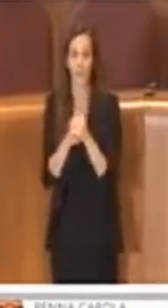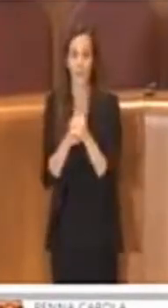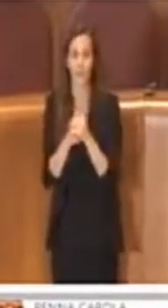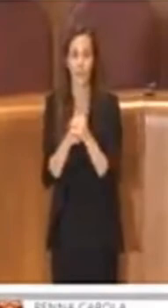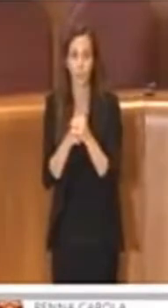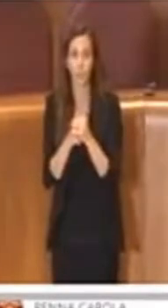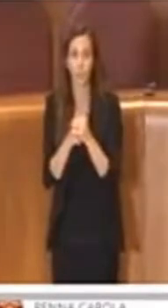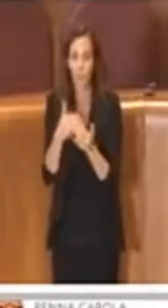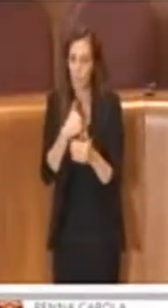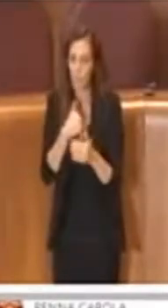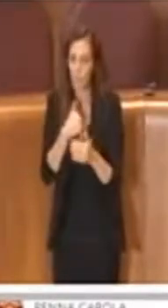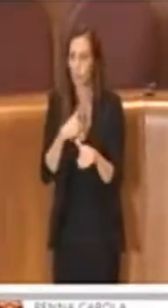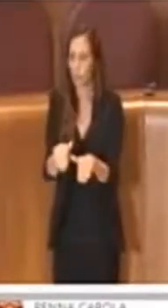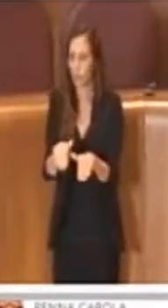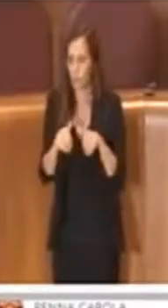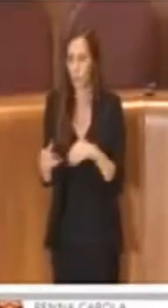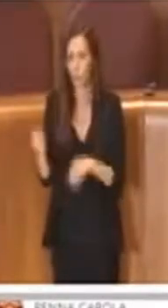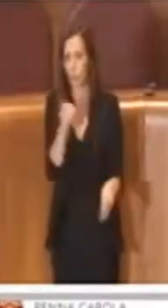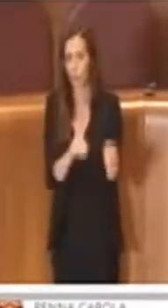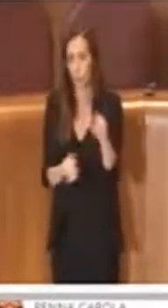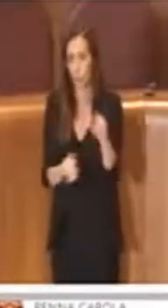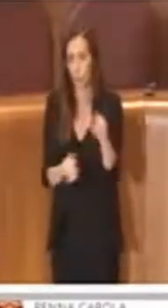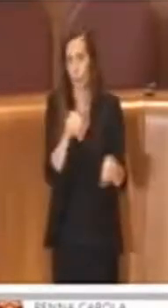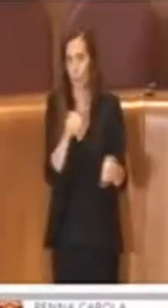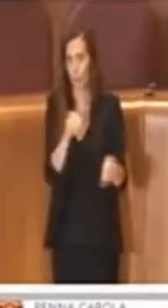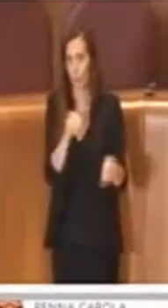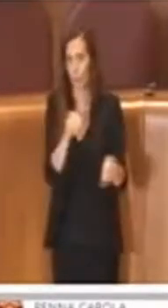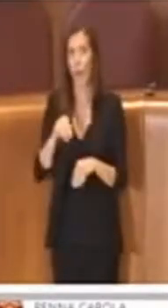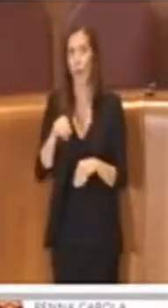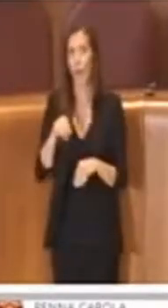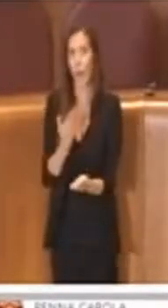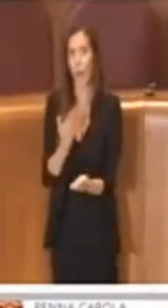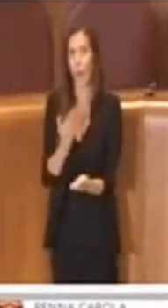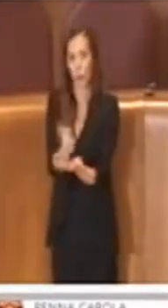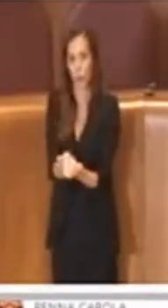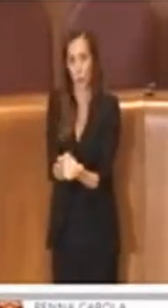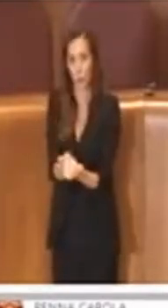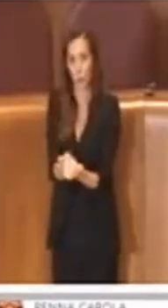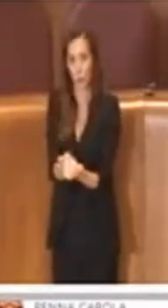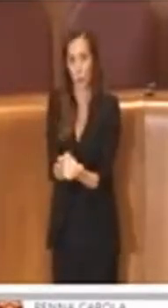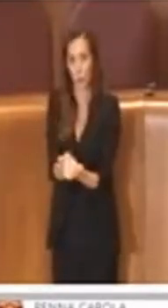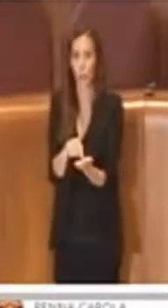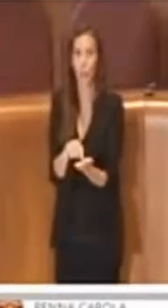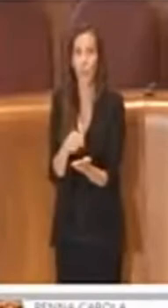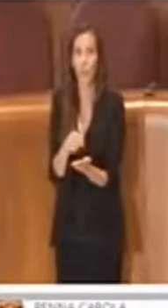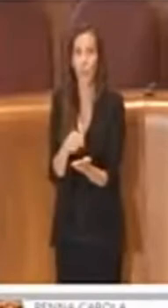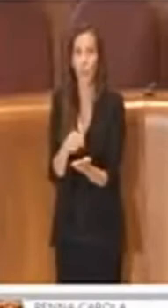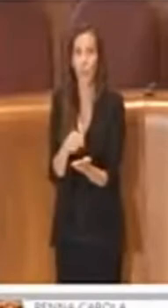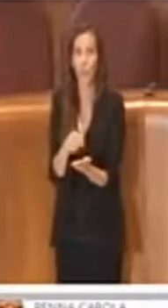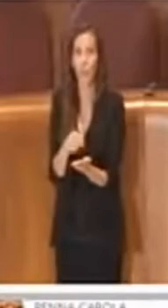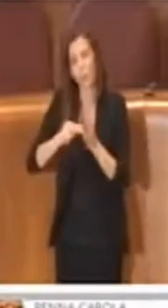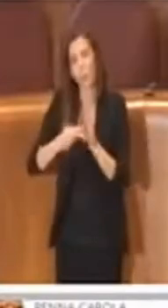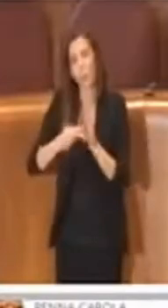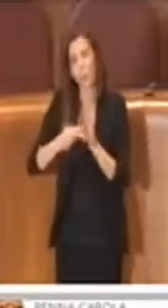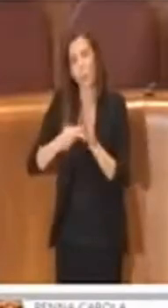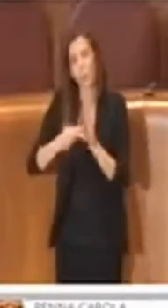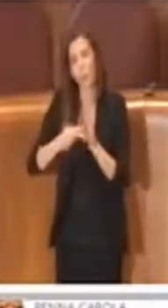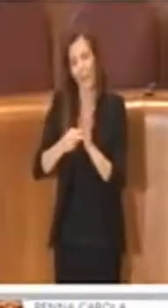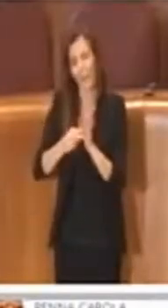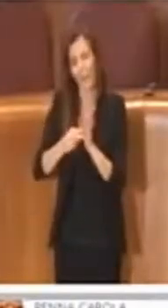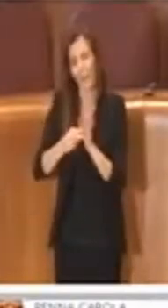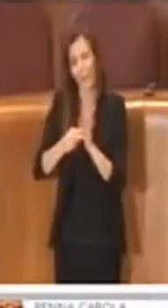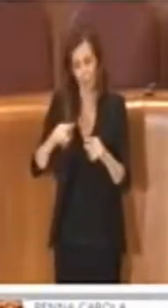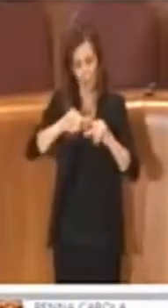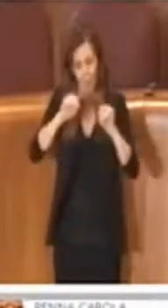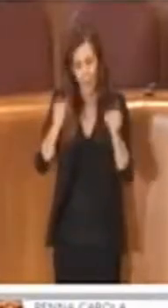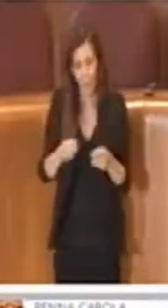mi asterrò dal votare questa mozione perché in altro modo si risolvono i problemi del commercio e non